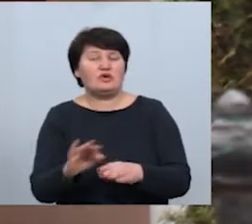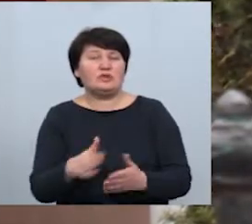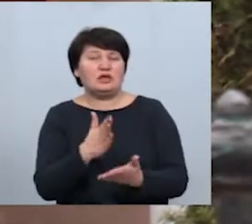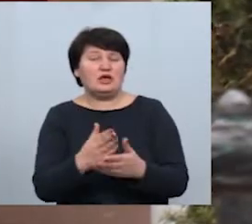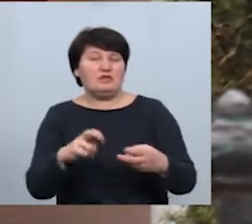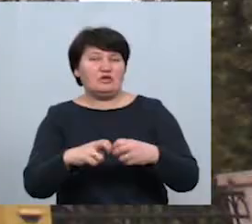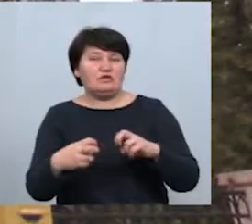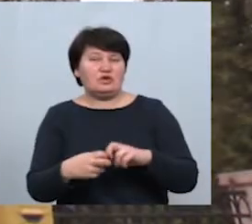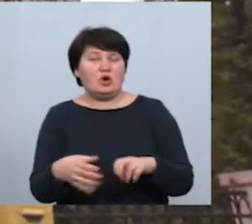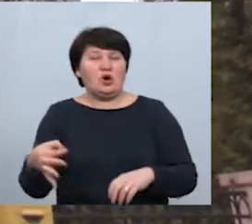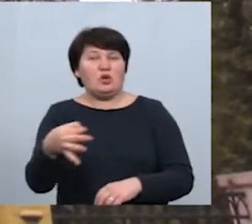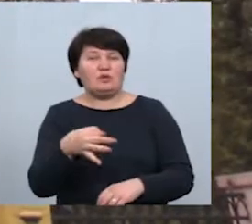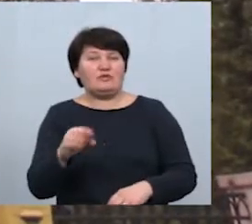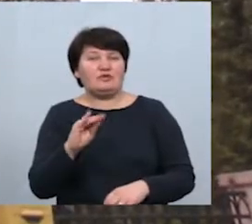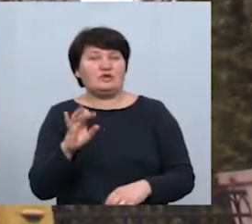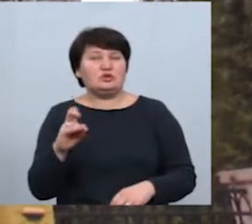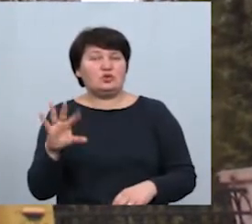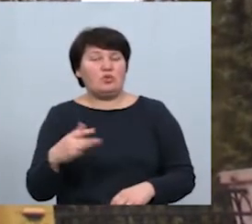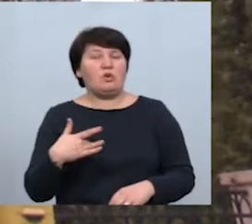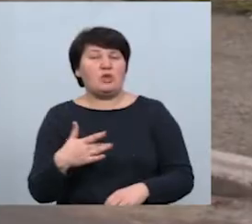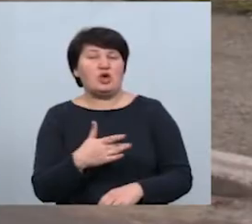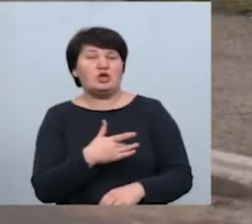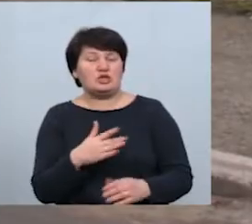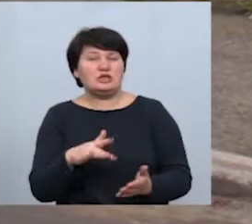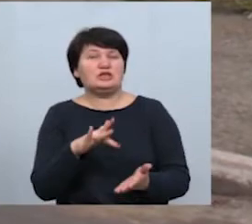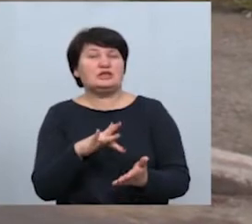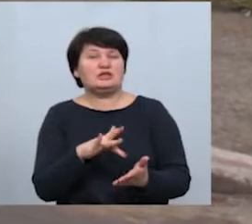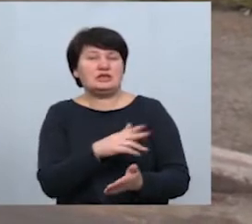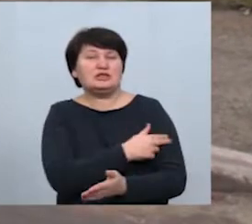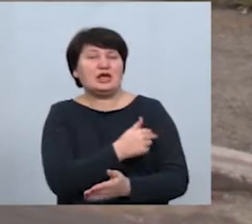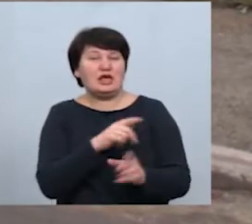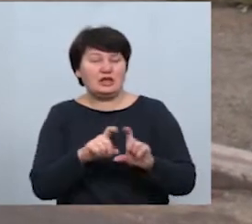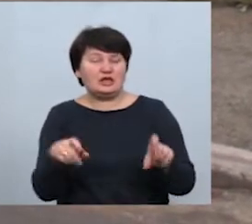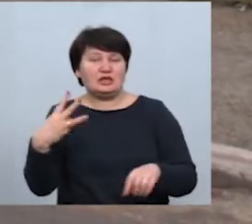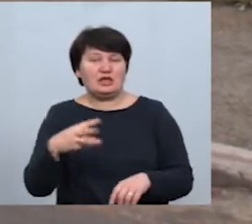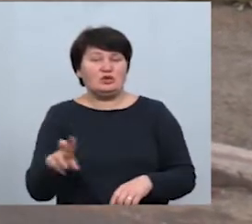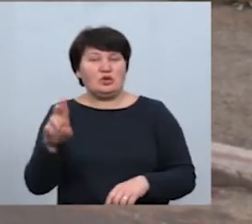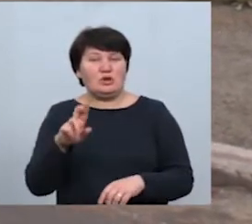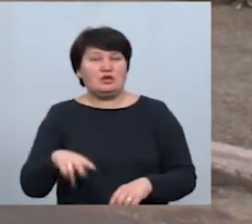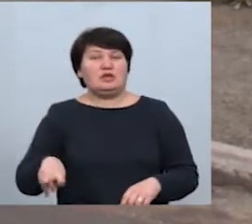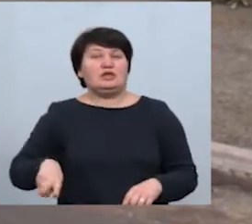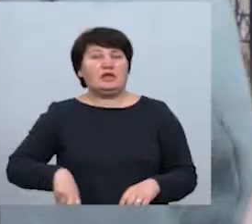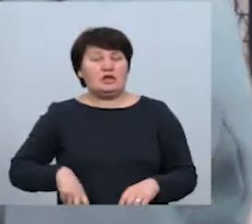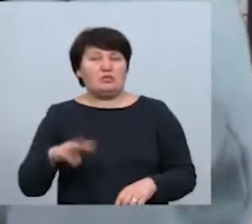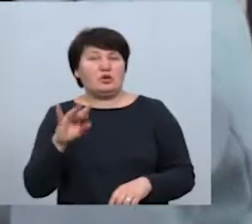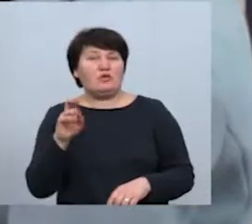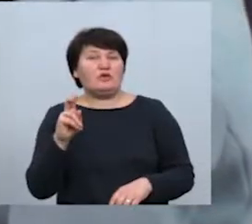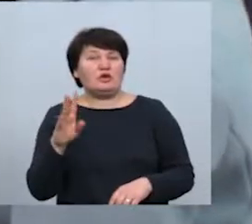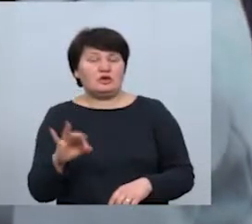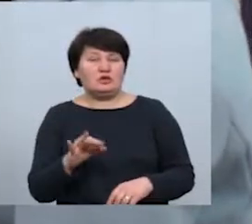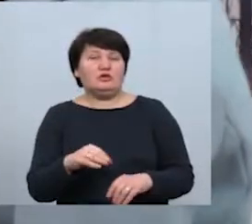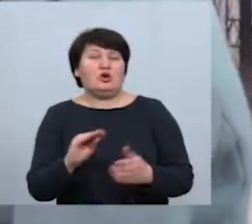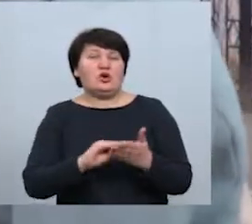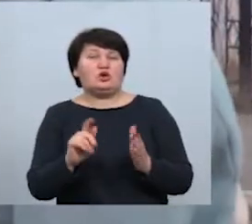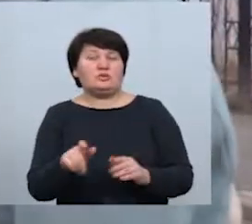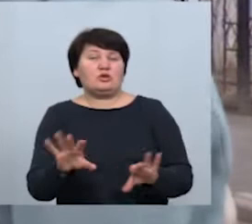-Франківський обласний фтизіопульмонологічний центр. 30 березня його генеральний директор Любомир Малофій кореспондентам Суспільного